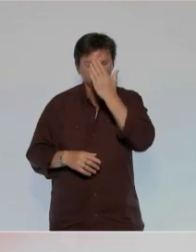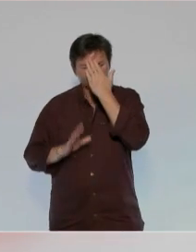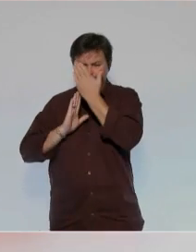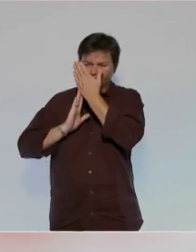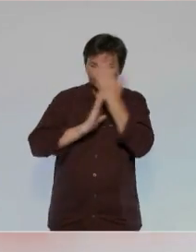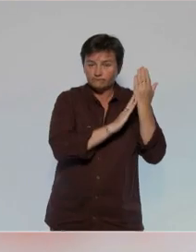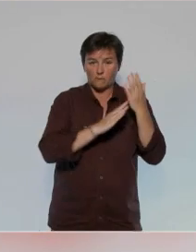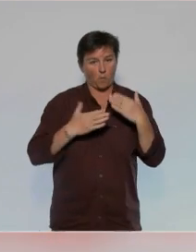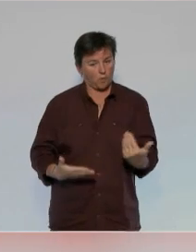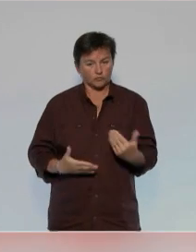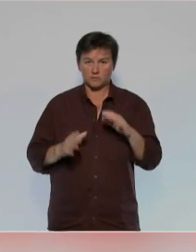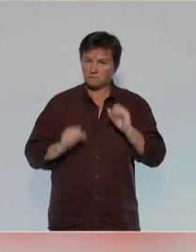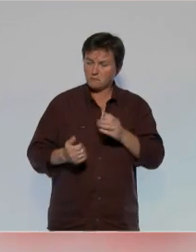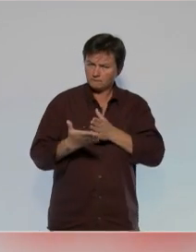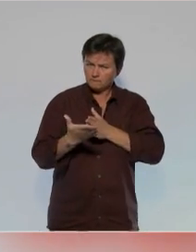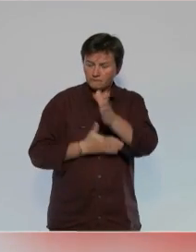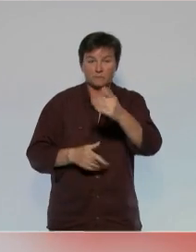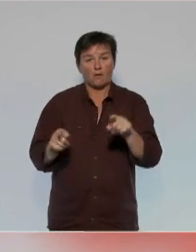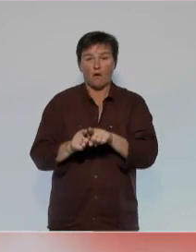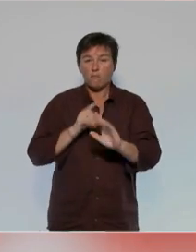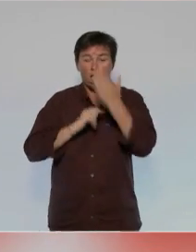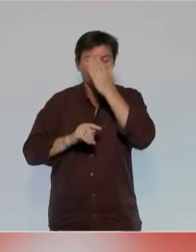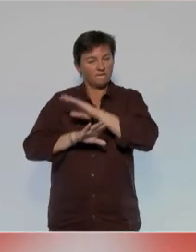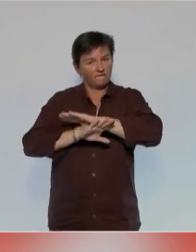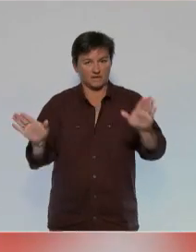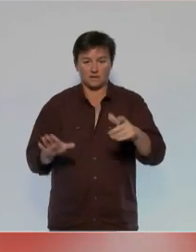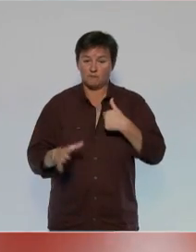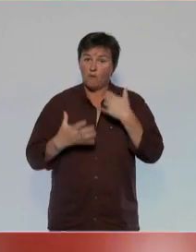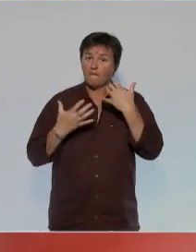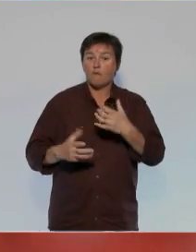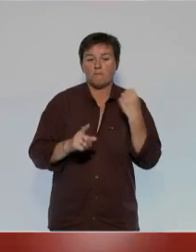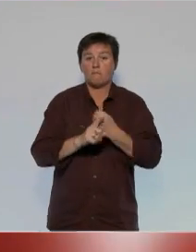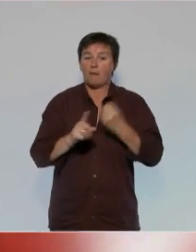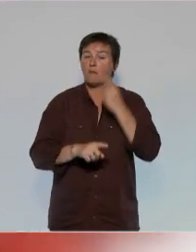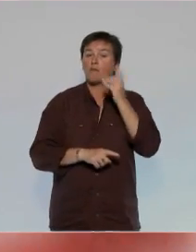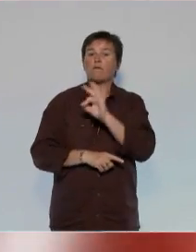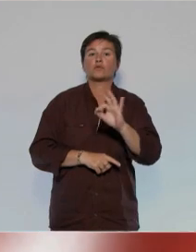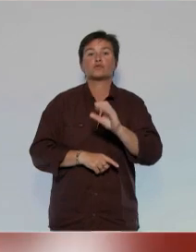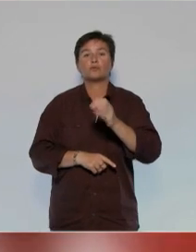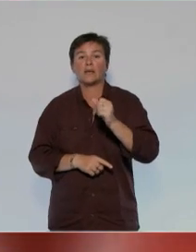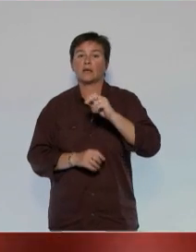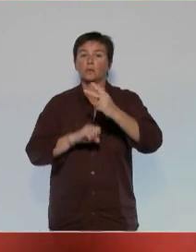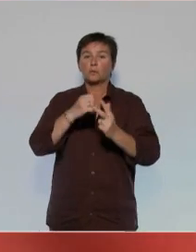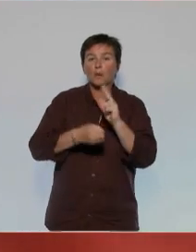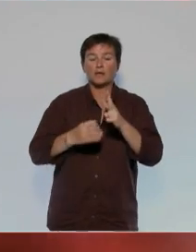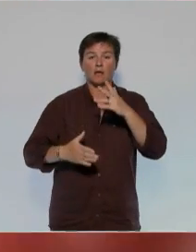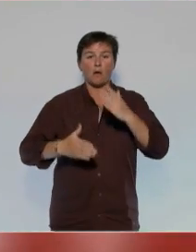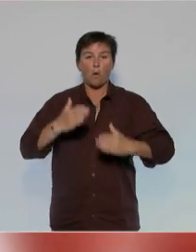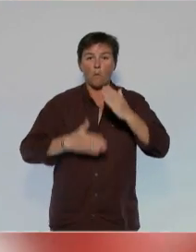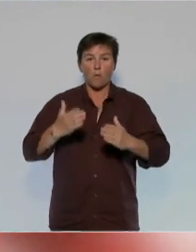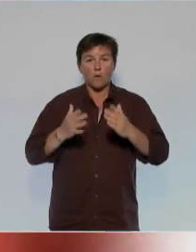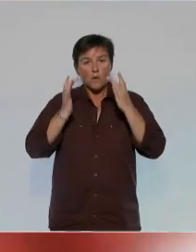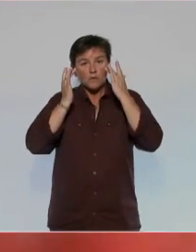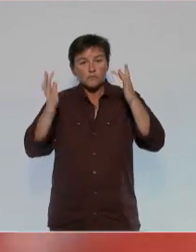du guidon dès aujourd'hui qu'on arrêtera de foncer dans le mur. Je me bats pour une France du numérique, de la 3D, de la robotique,